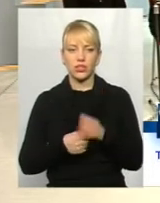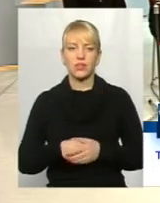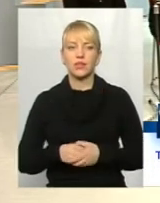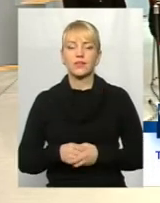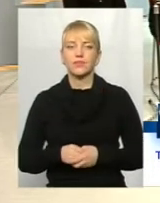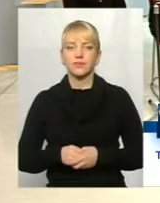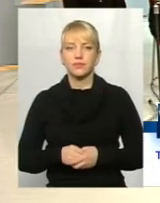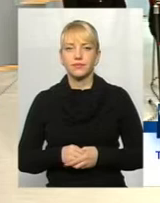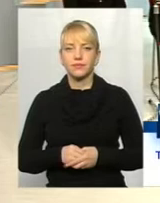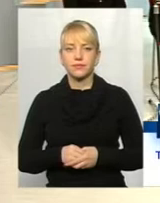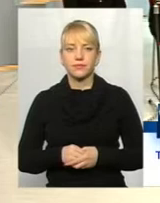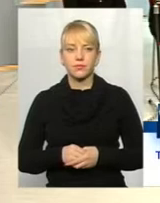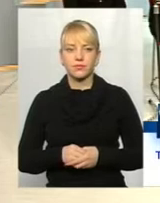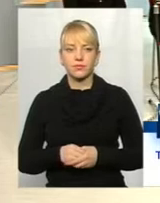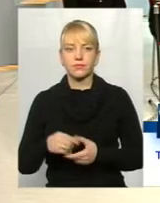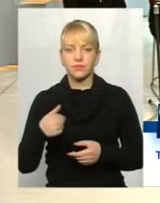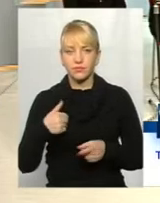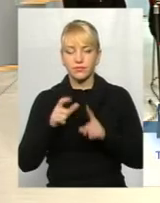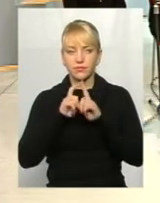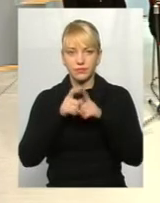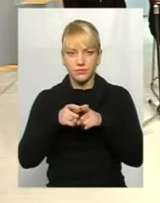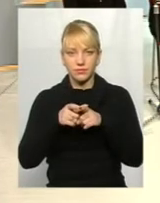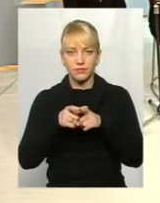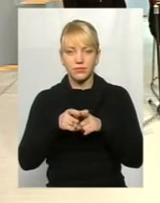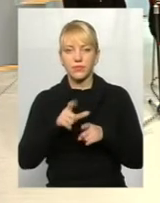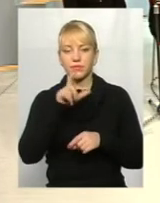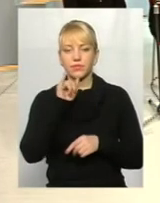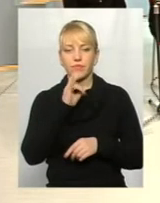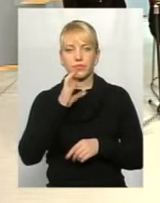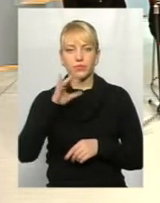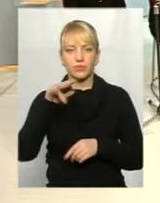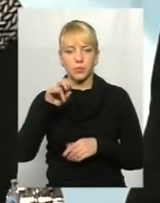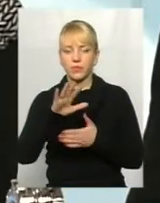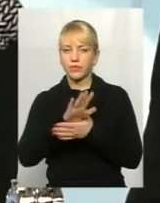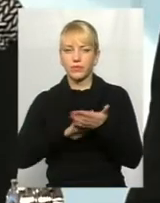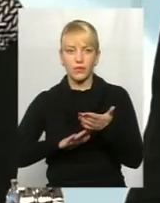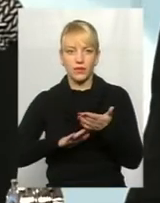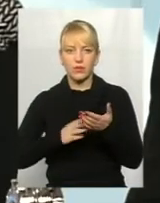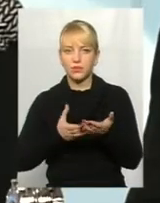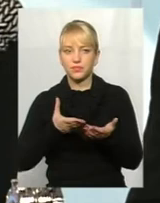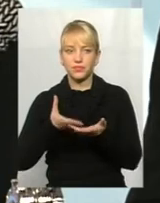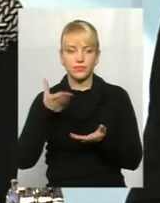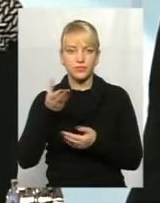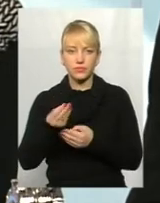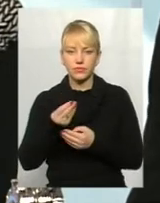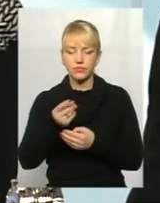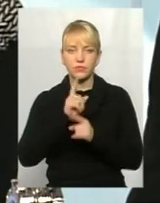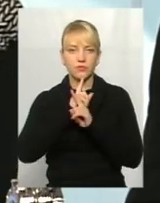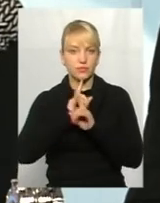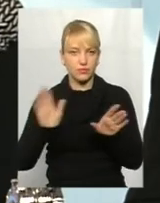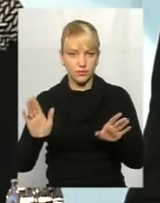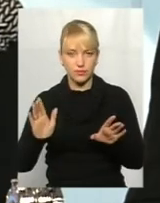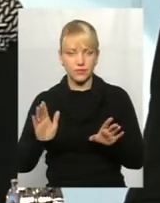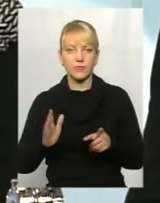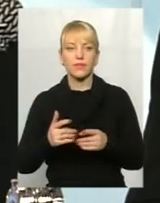Дякую. Я відповім. Значить, за інсулін протети і далі ніхто з пацієнтів не буде.